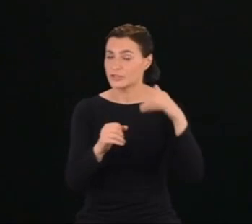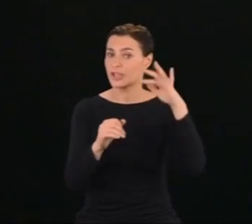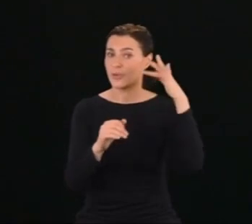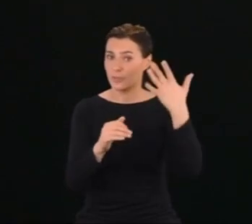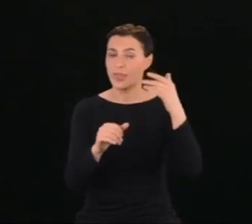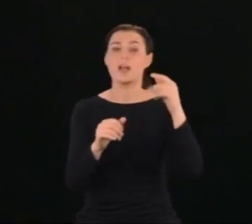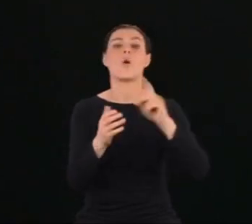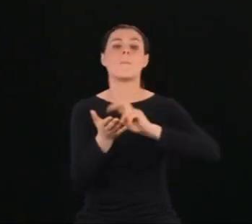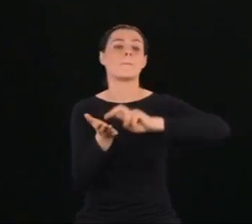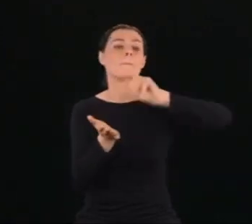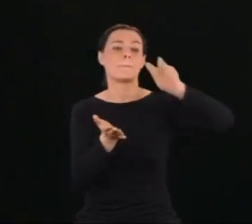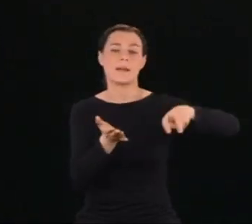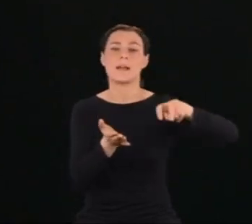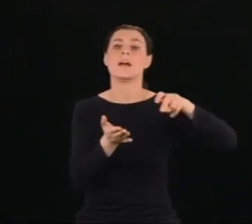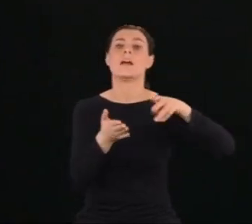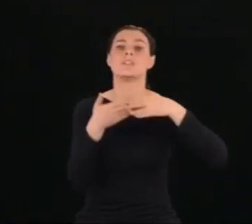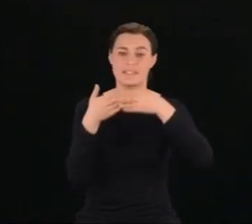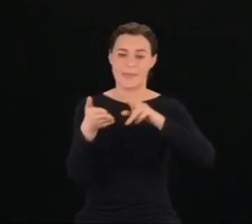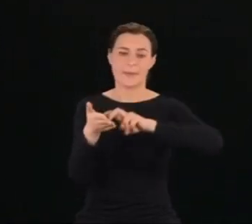Palermo.